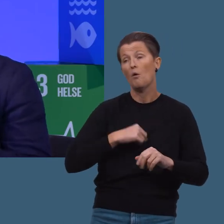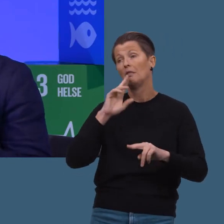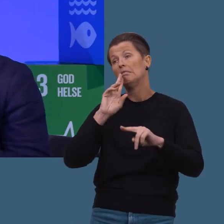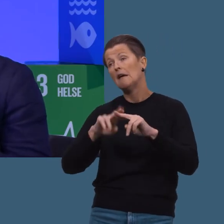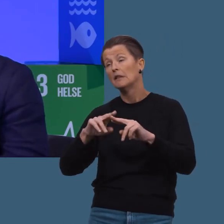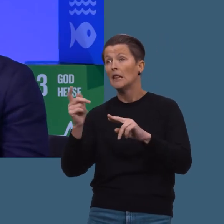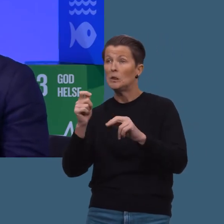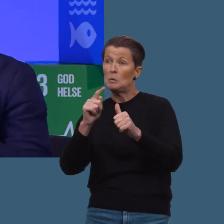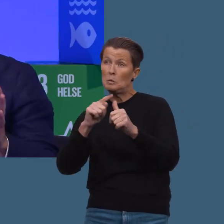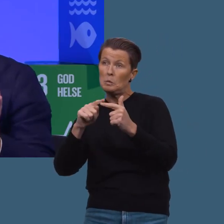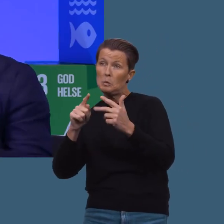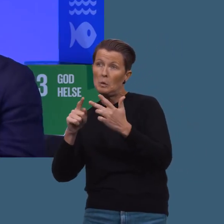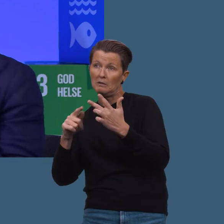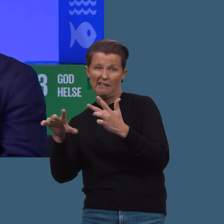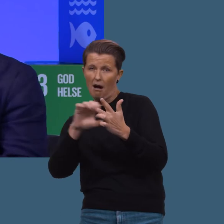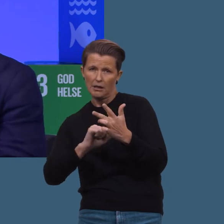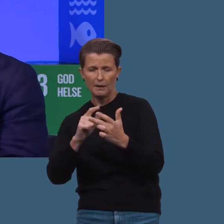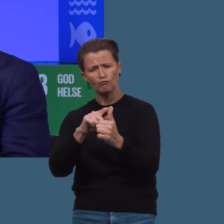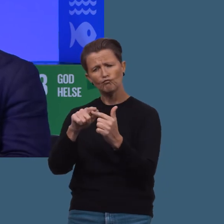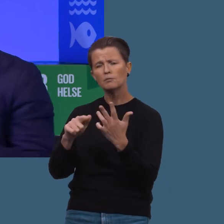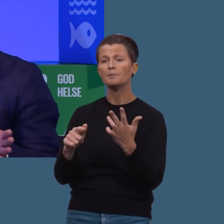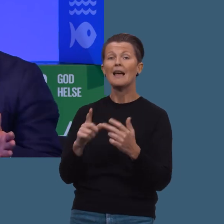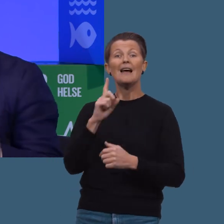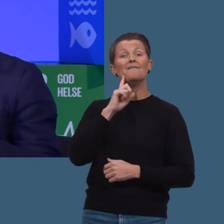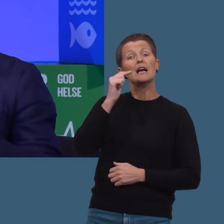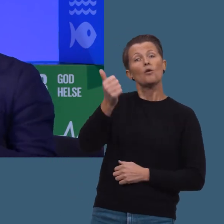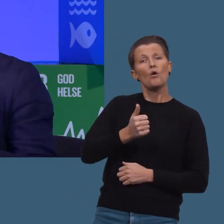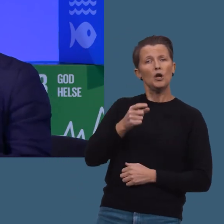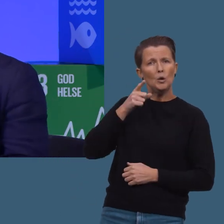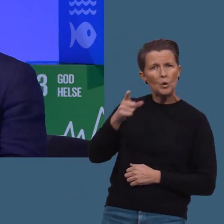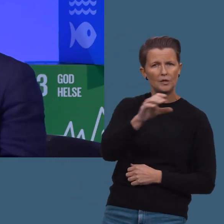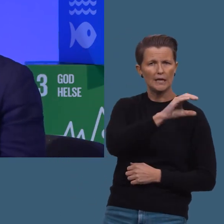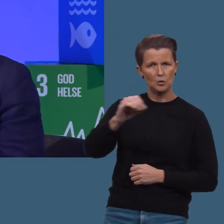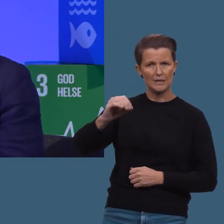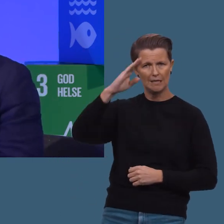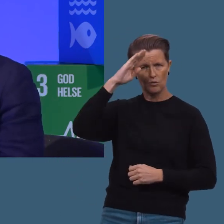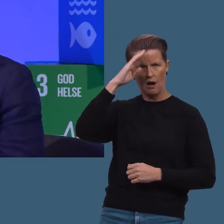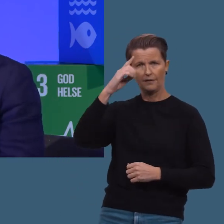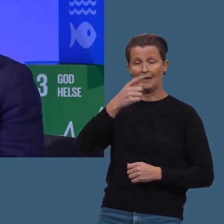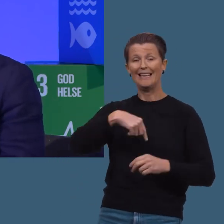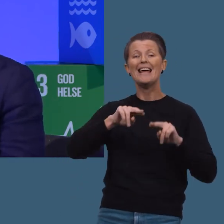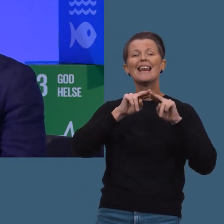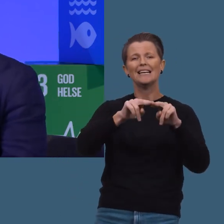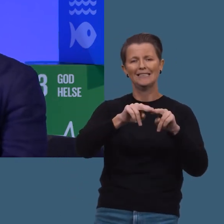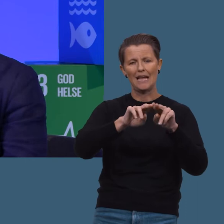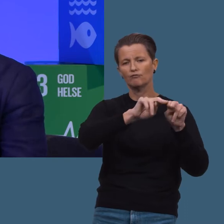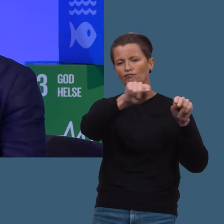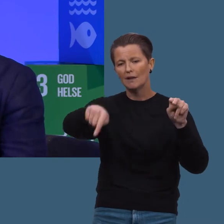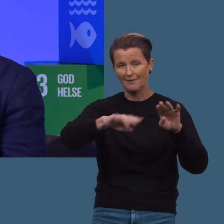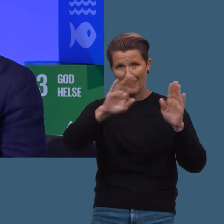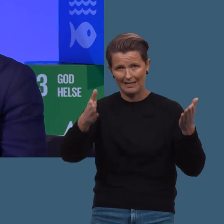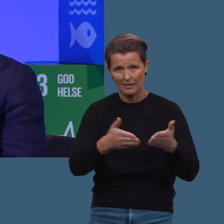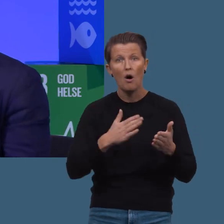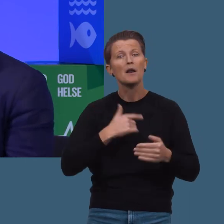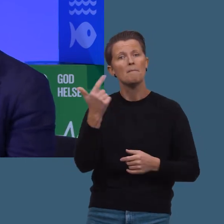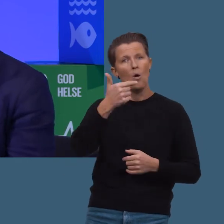bare fornevne noen ting da, kanskje. Det blir jo ikke absolutt alt av, men noe av det. Hvert år er det over 100 000 soldater som reiser ut i verden med en såkalt blå